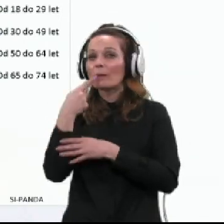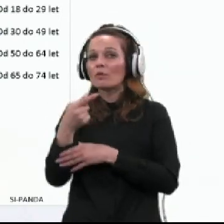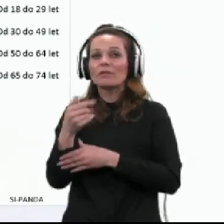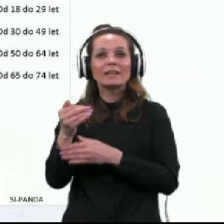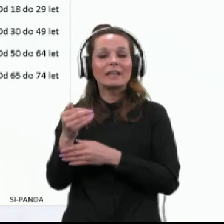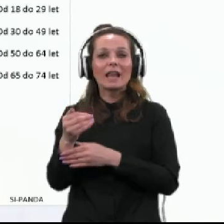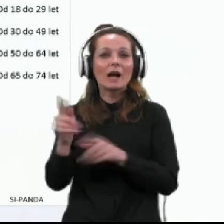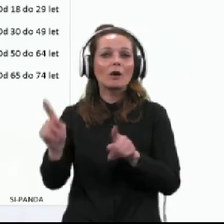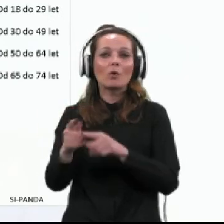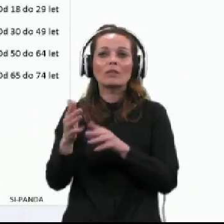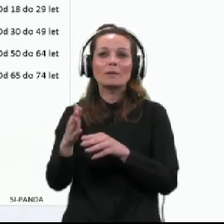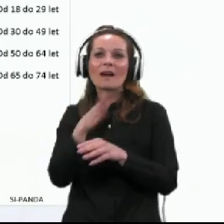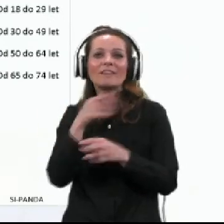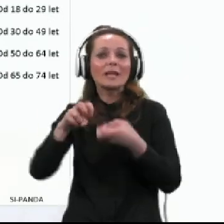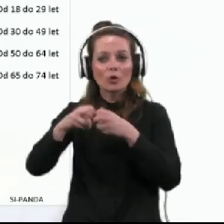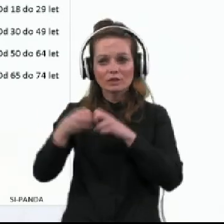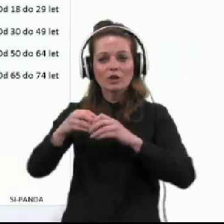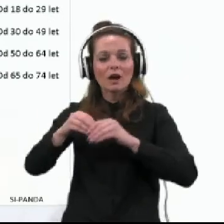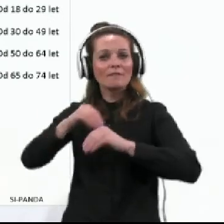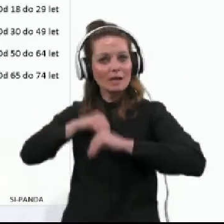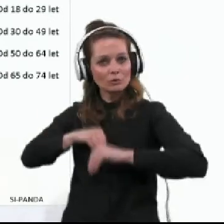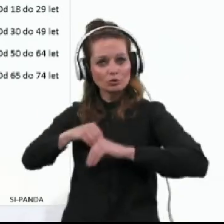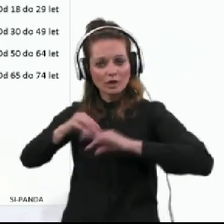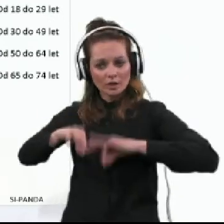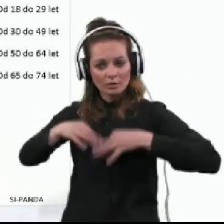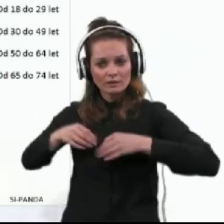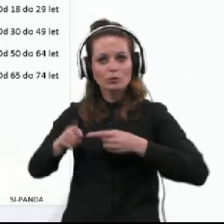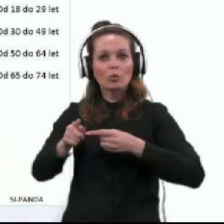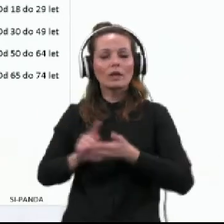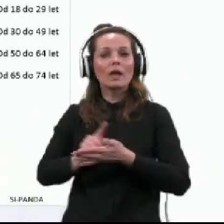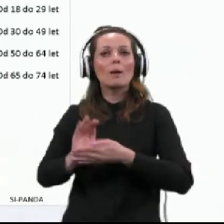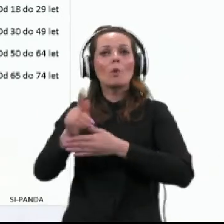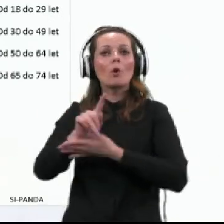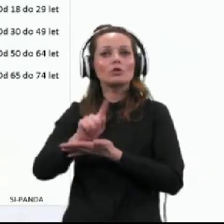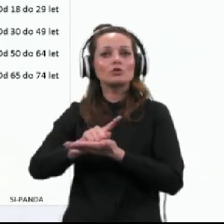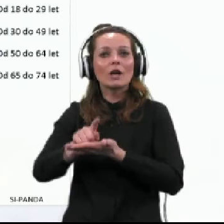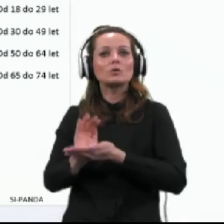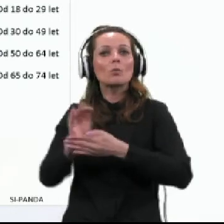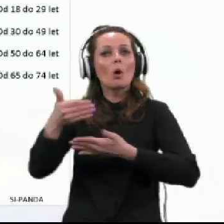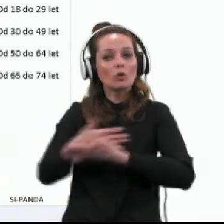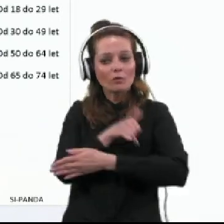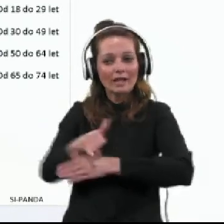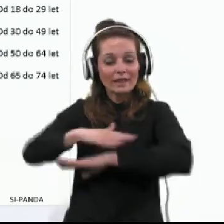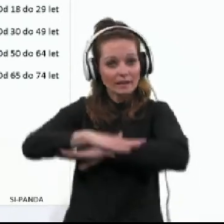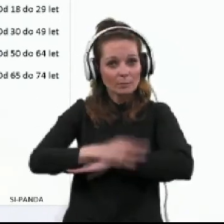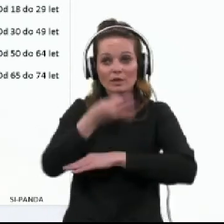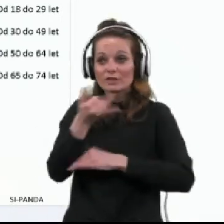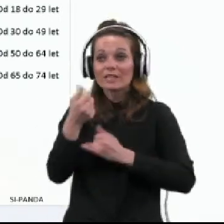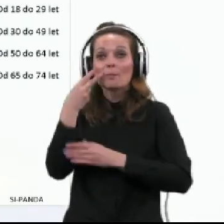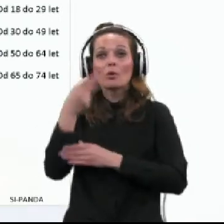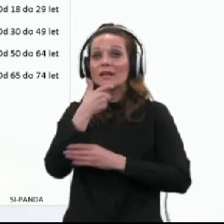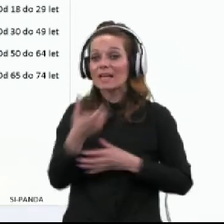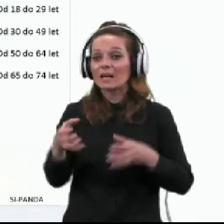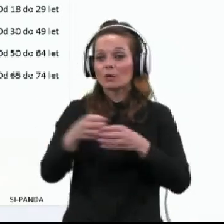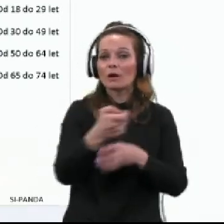duševnem zdravju. To je tis padec na sliki v času po novoletnih počitnicah. Če si pogledamo starostno skupino,